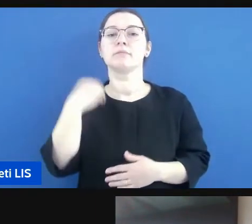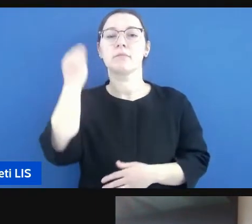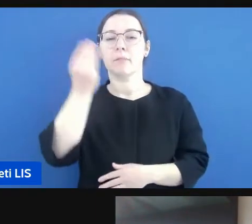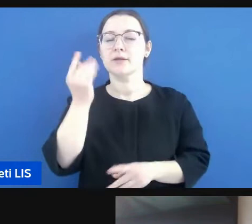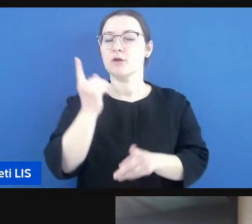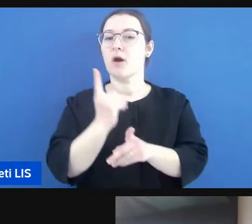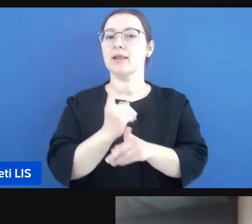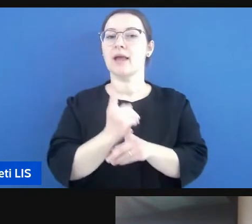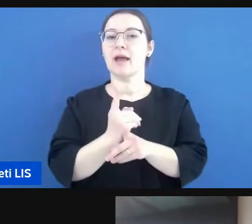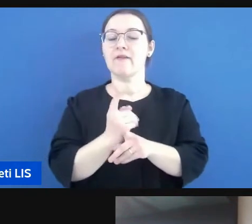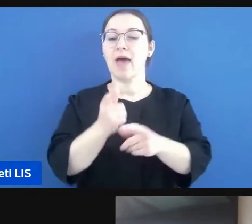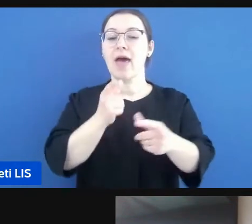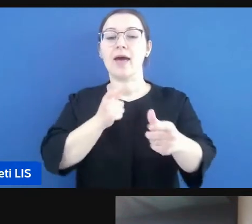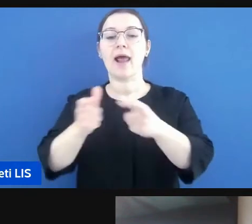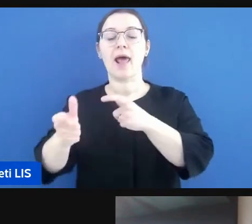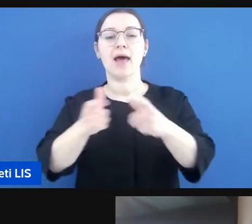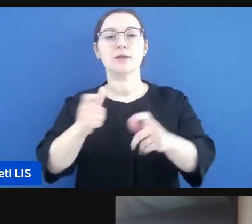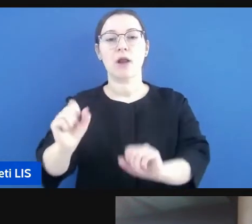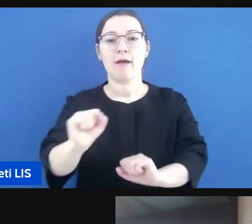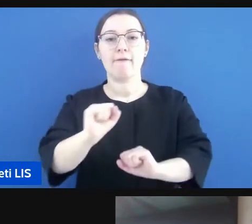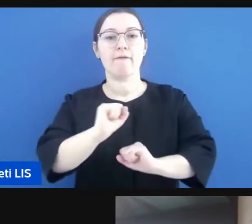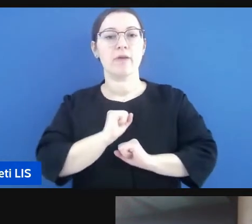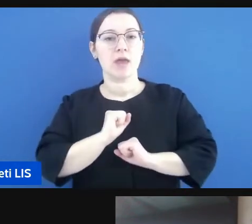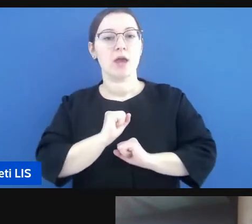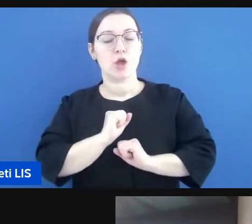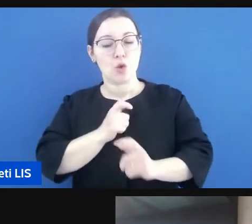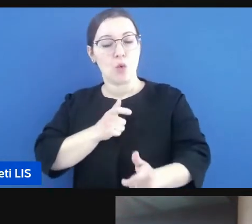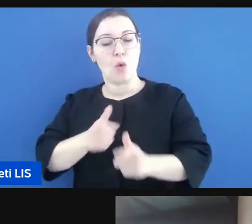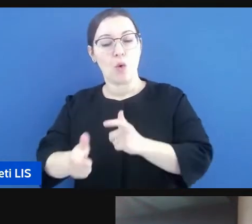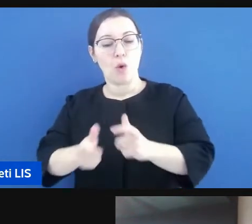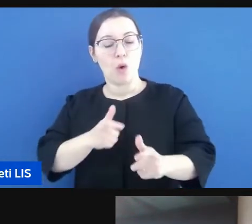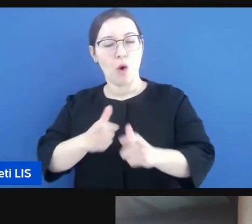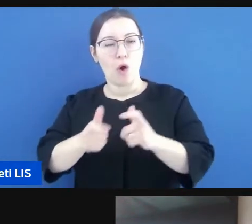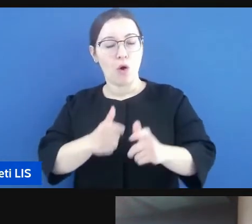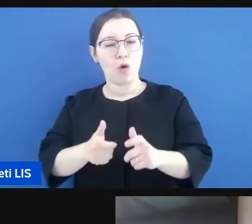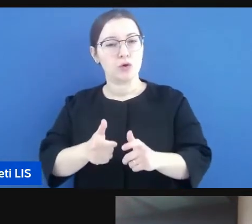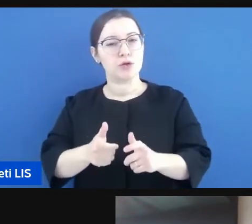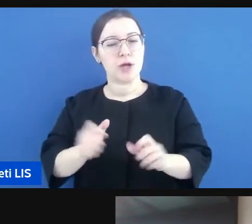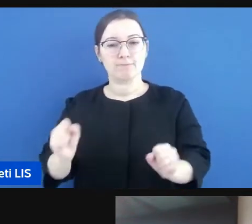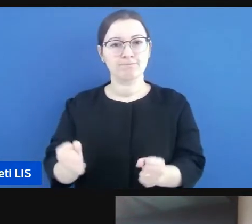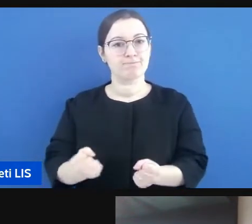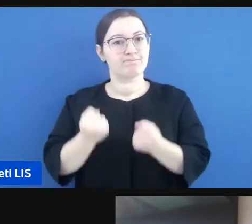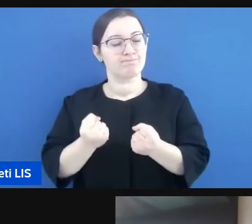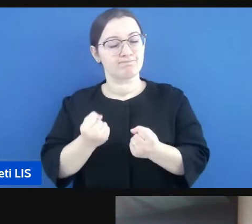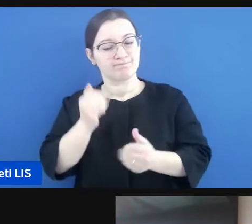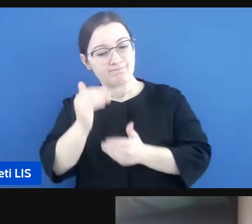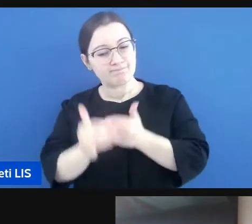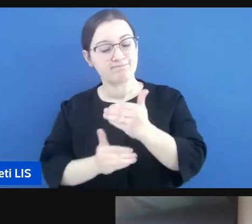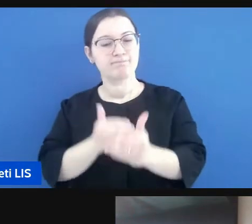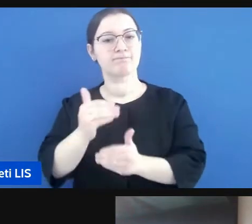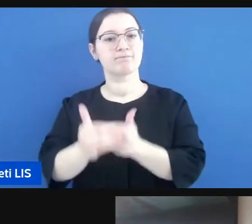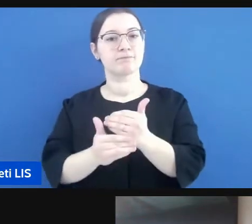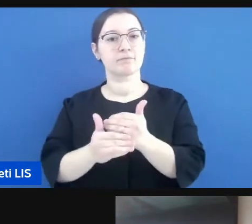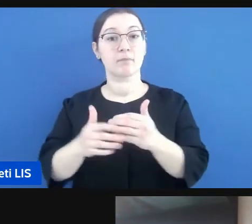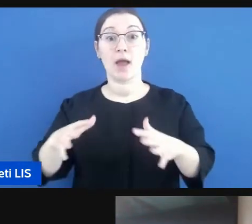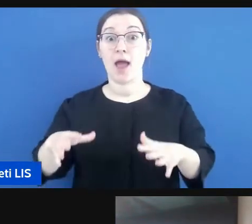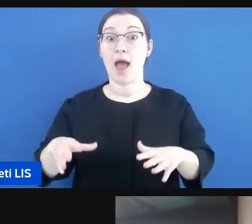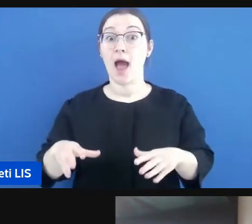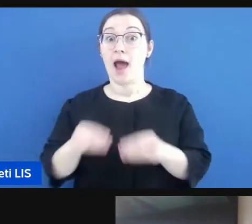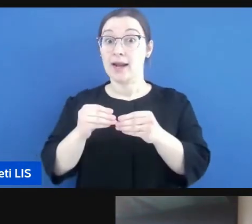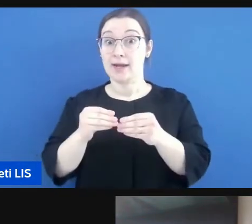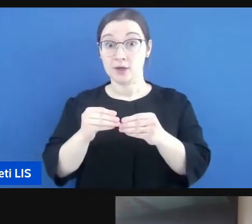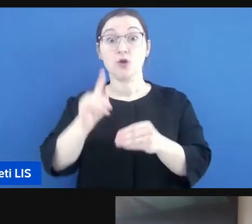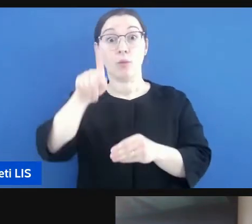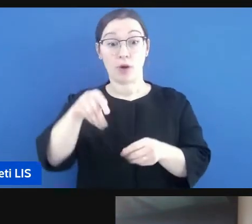fiducia molto stabili duraturi e solidi inizialmente in famiglia e